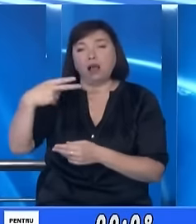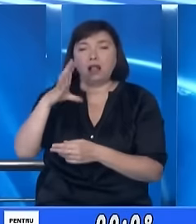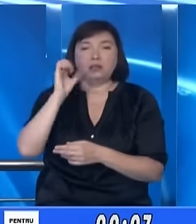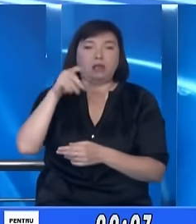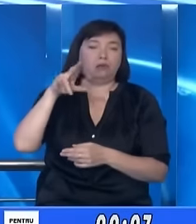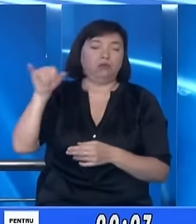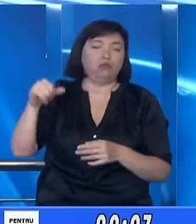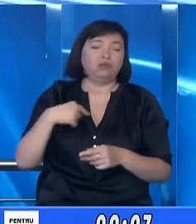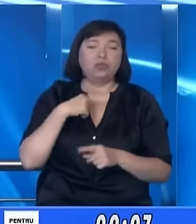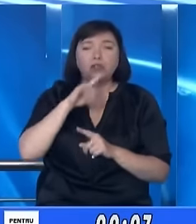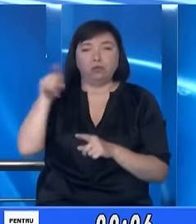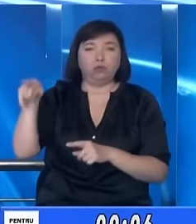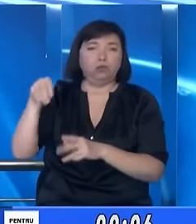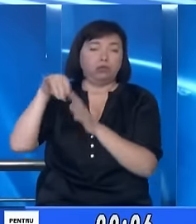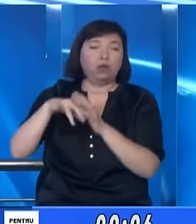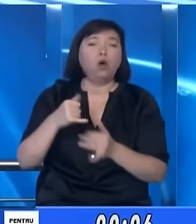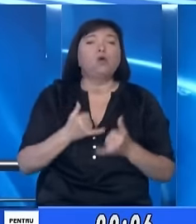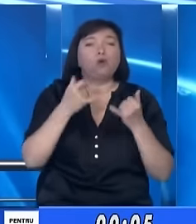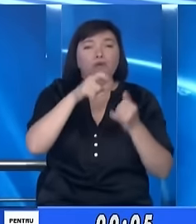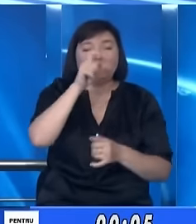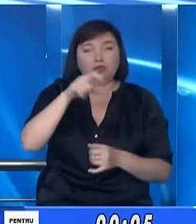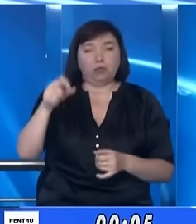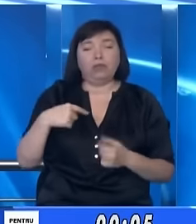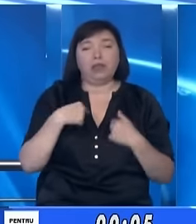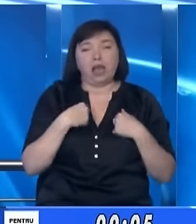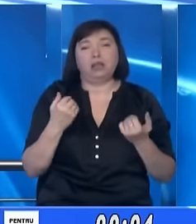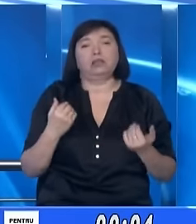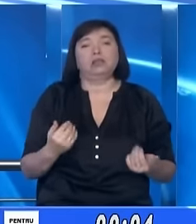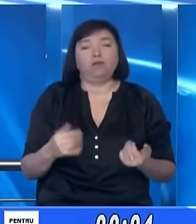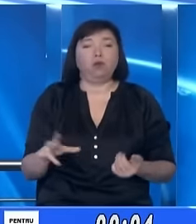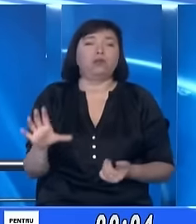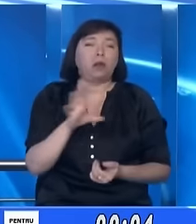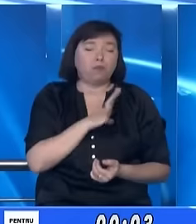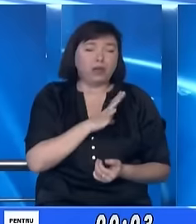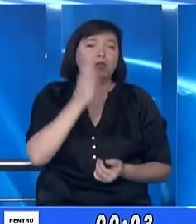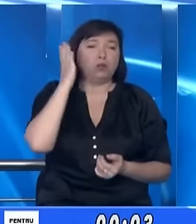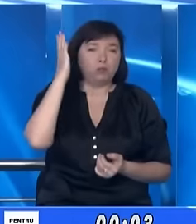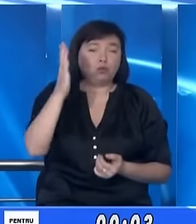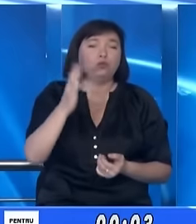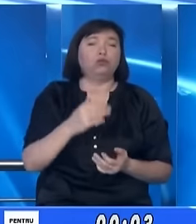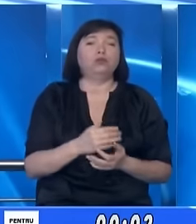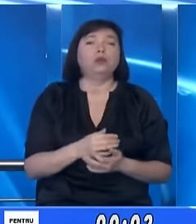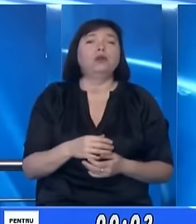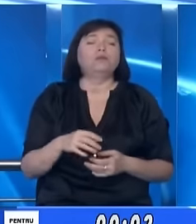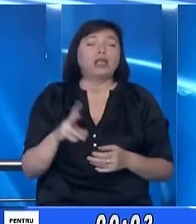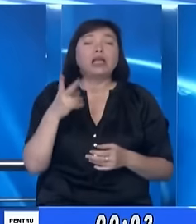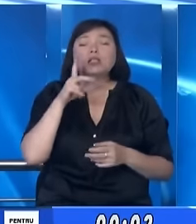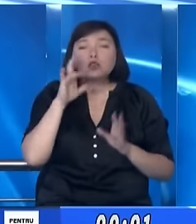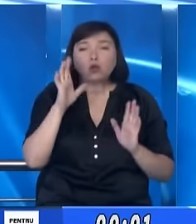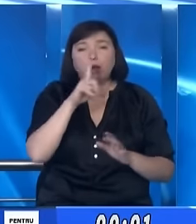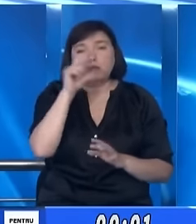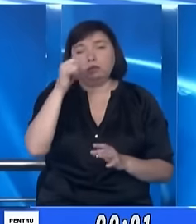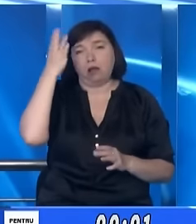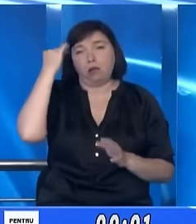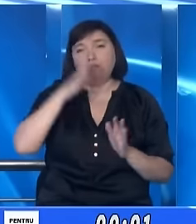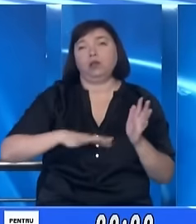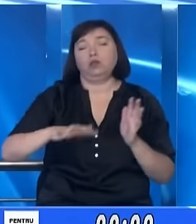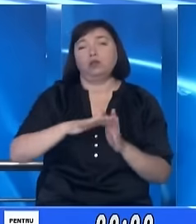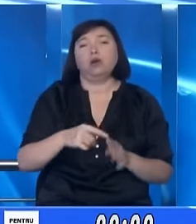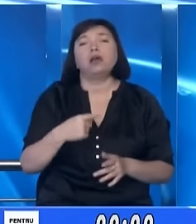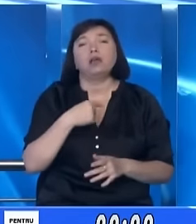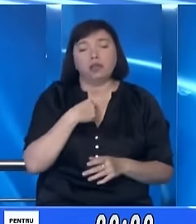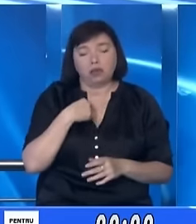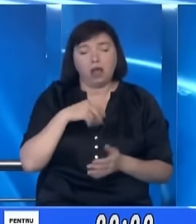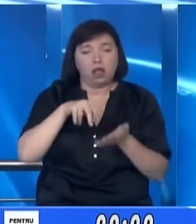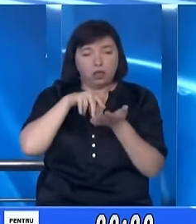Sandu. Stimați cetățeni, eu astăzi am fost, sunt și voi fi doar pentru Republica Moldova. Eu